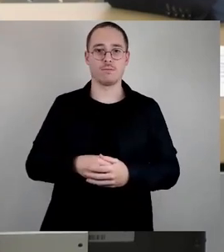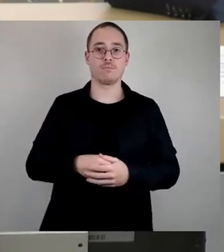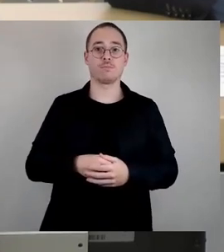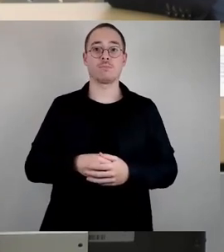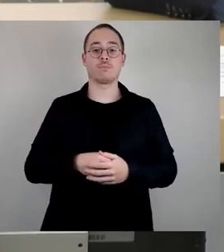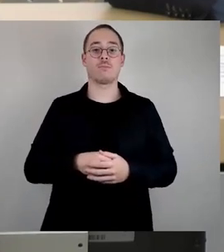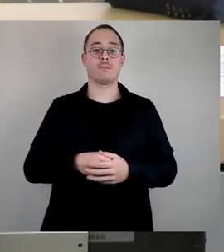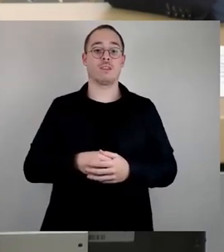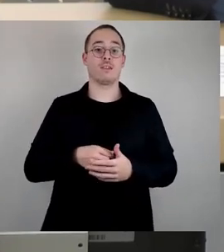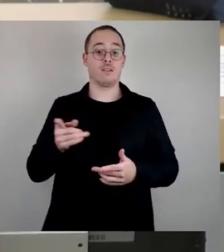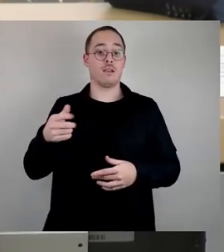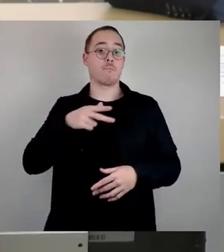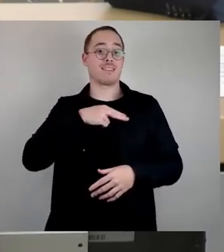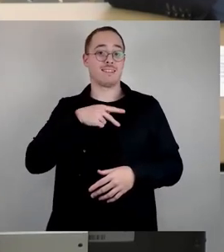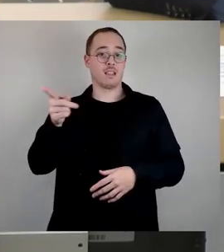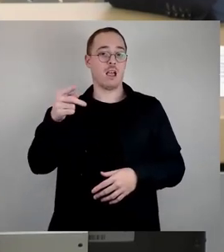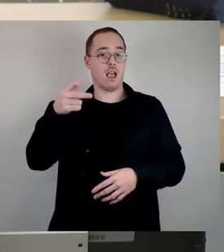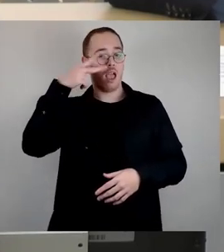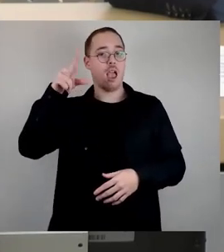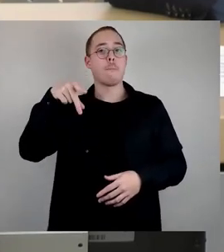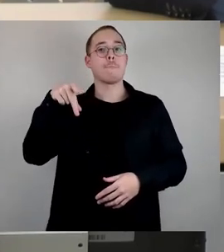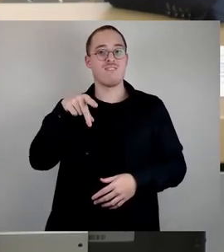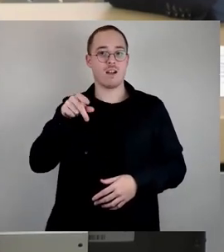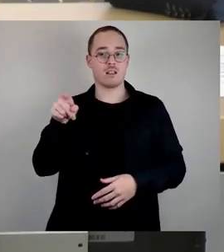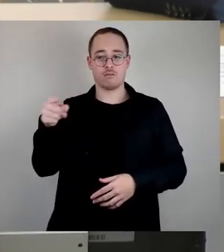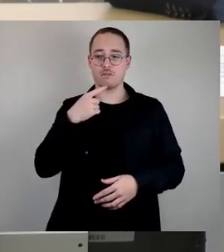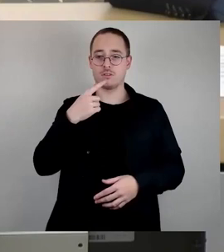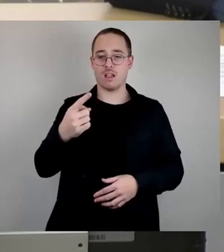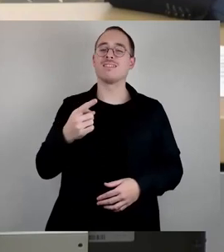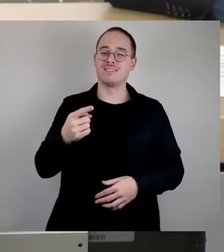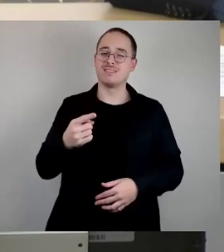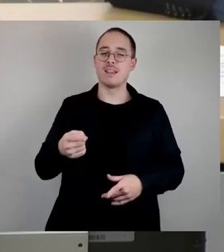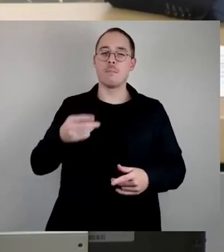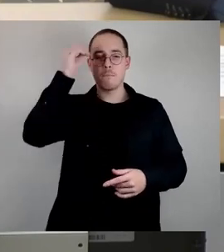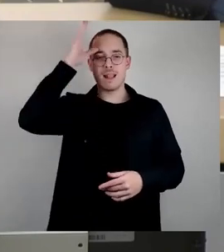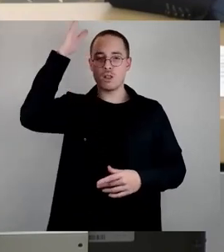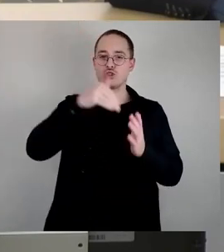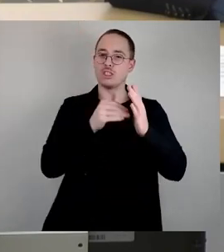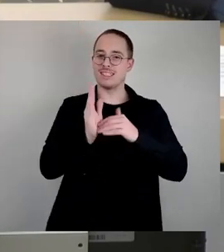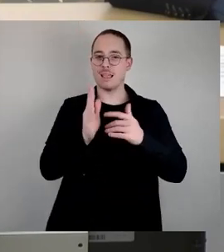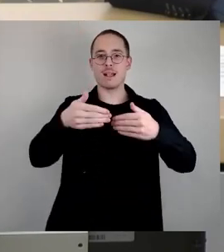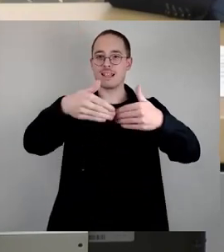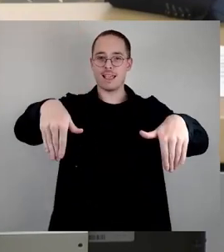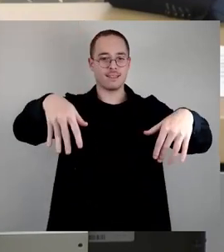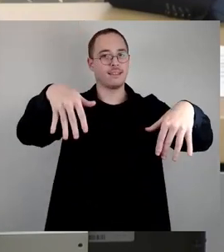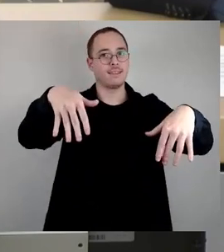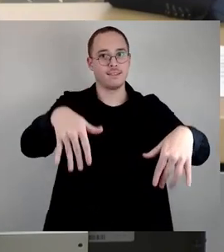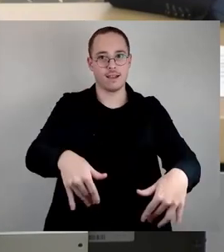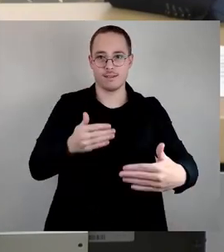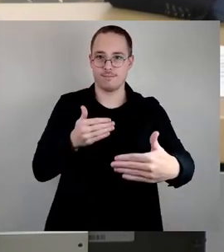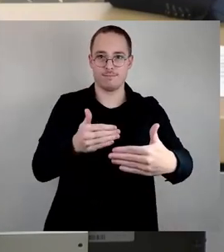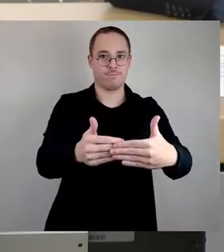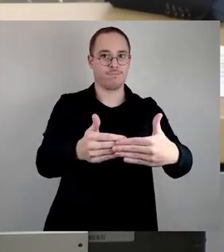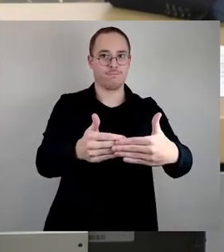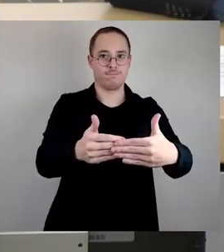das Bildungssystem an seiner Grenze angekommen ist. Eine weitere Herausforderung stellen die sinkenden Schülerzahlen